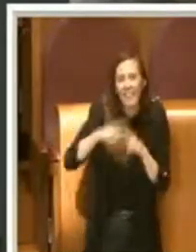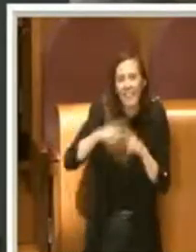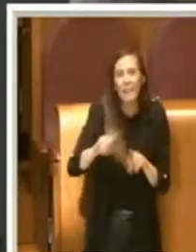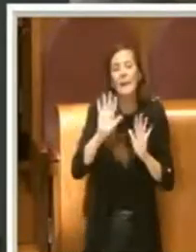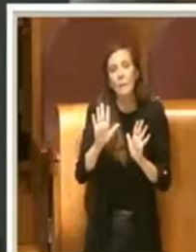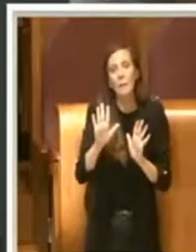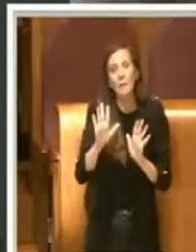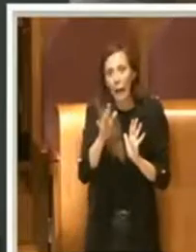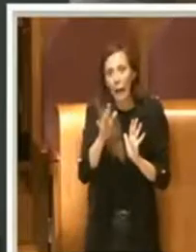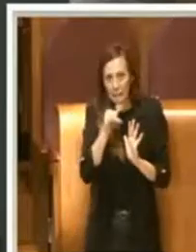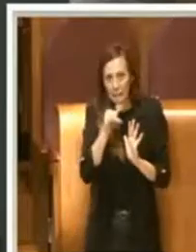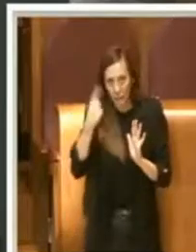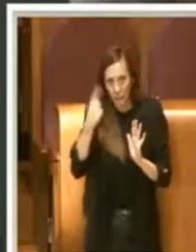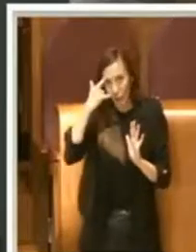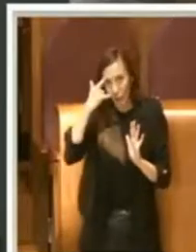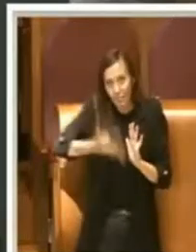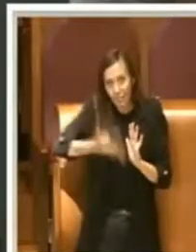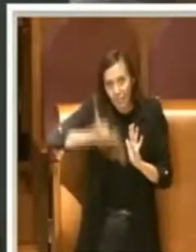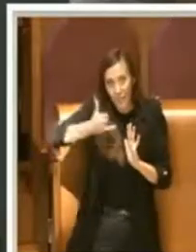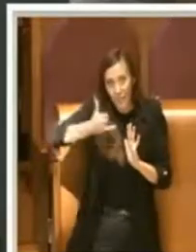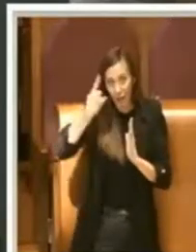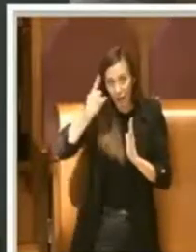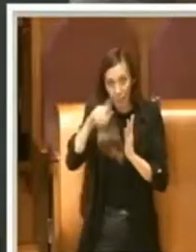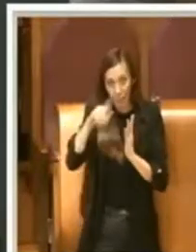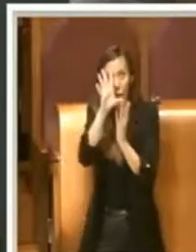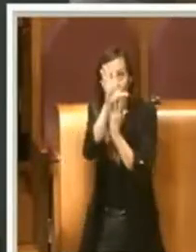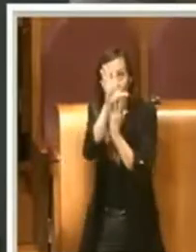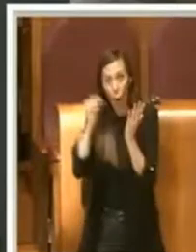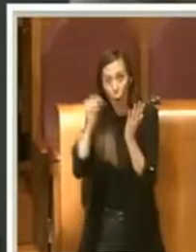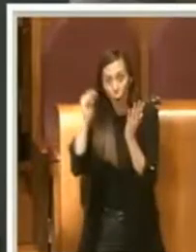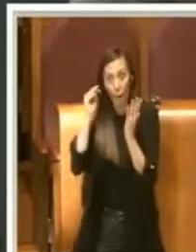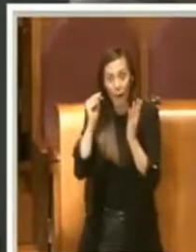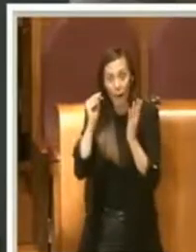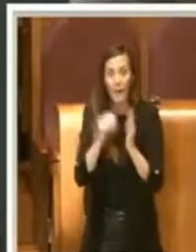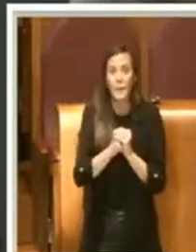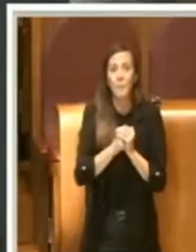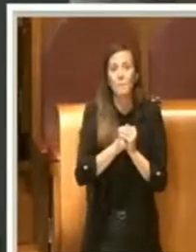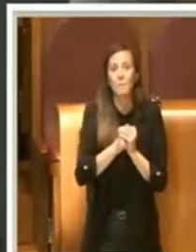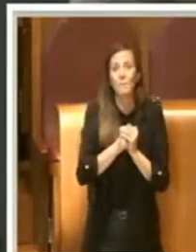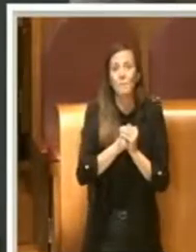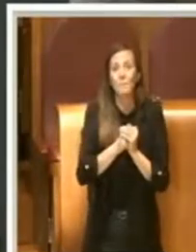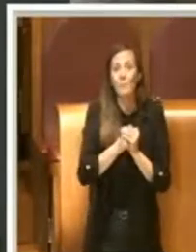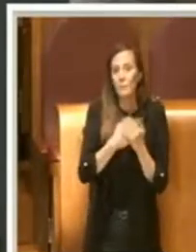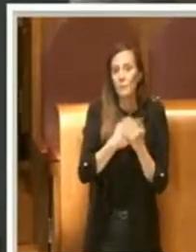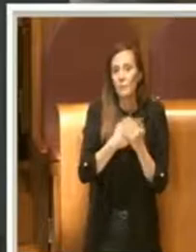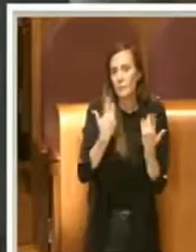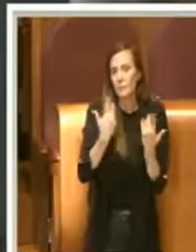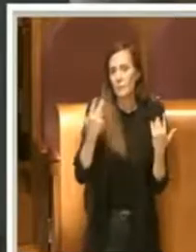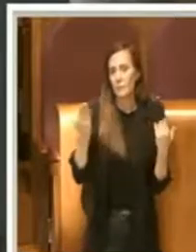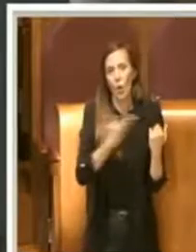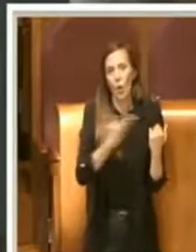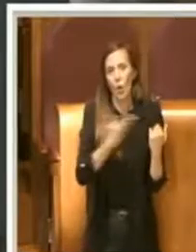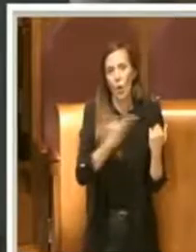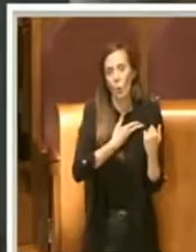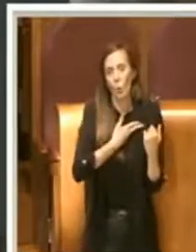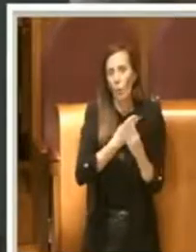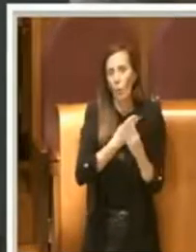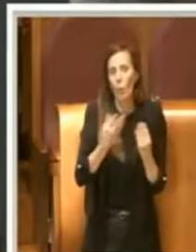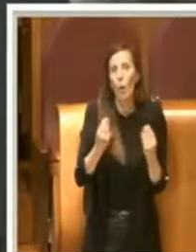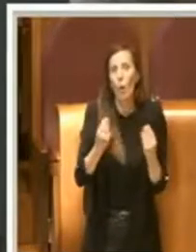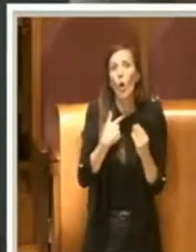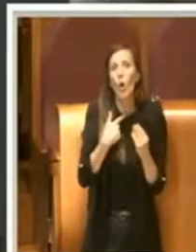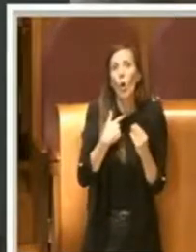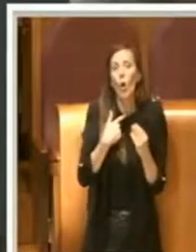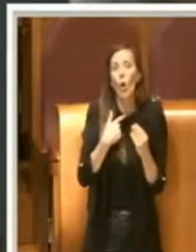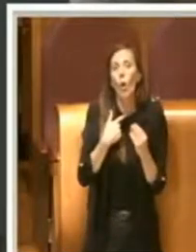anche nel copiare in un certo modo, se si fa bene, chiaramente. E quindi la cosa che mi ha colpito più di tutto è che io ho preso esattamente lo